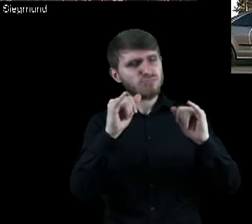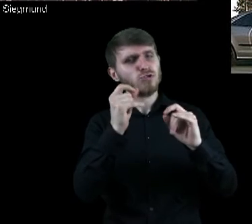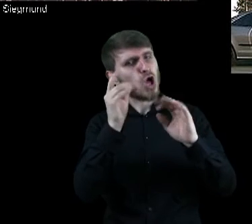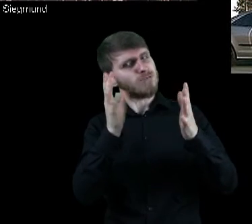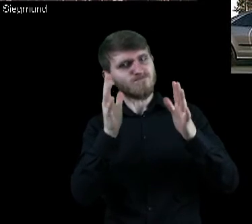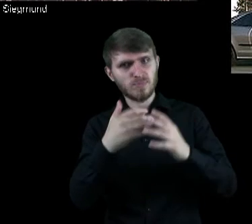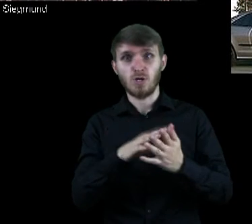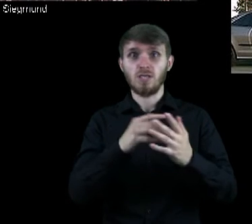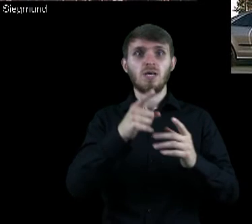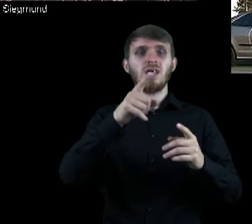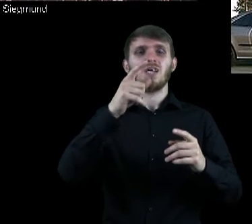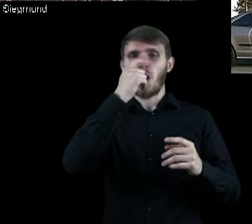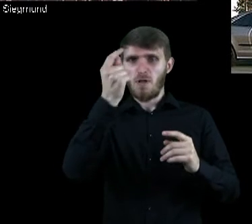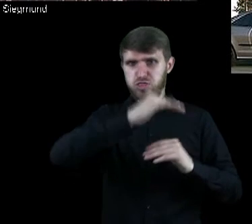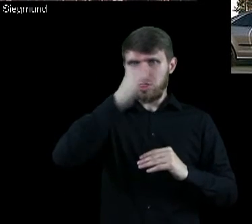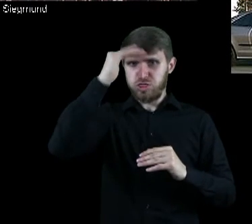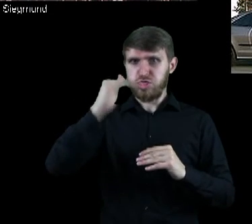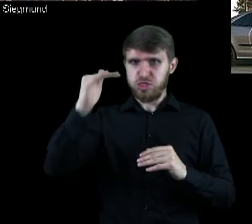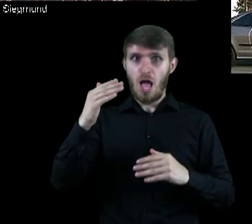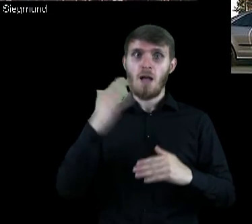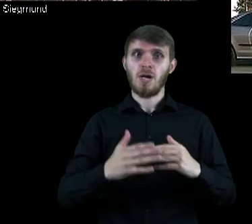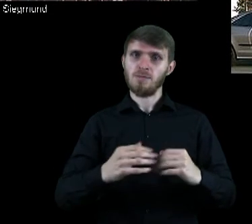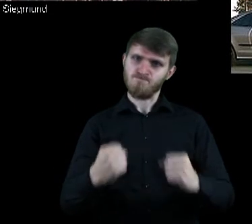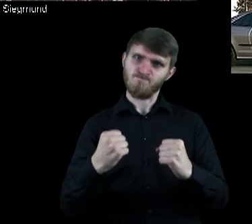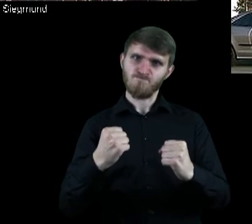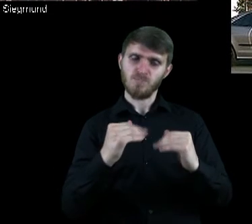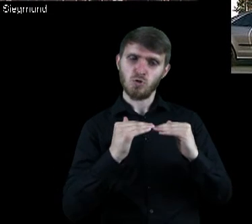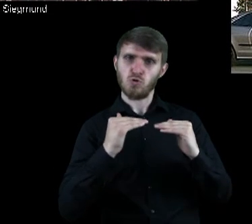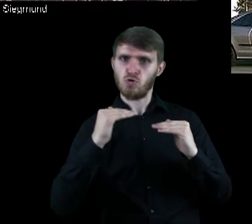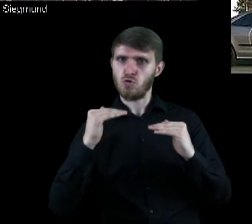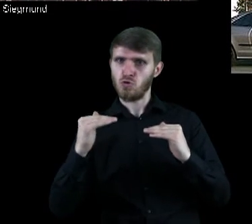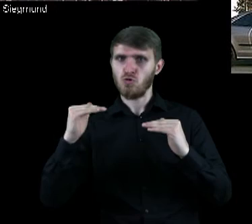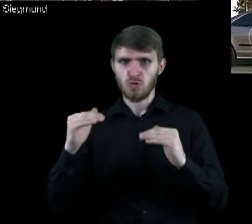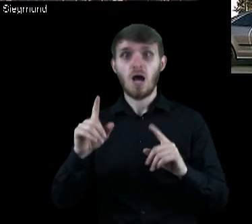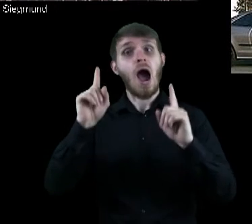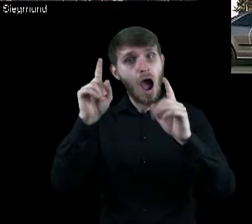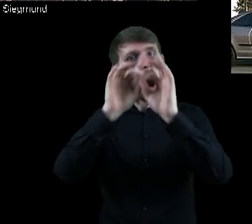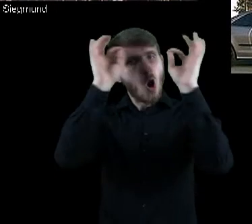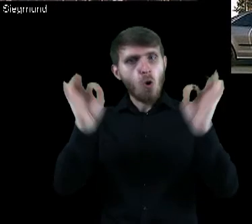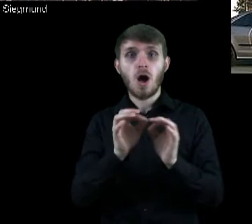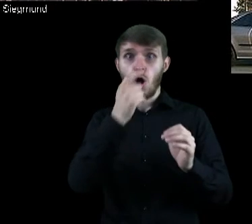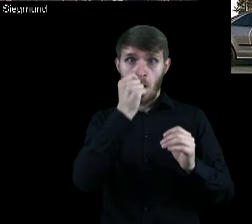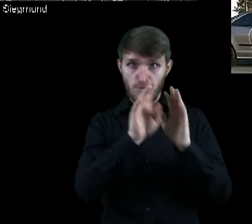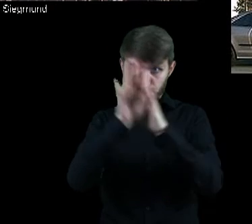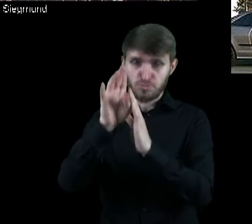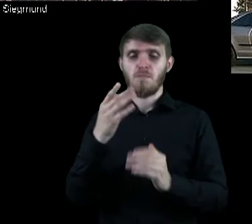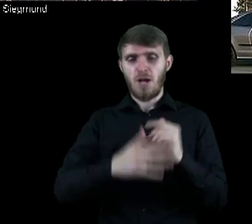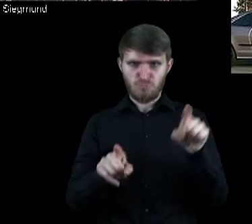Korelacja nie jest idealna, ale widać, że cena baryłki ropy waha się dużo bardziej niż cena galona benzyny.